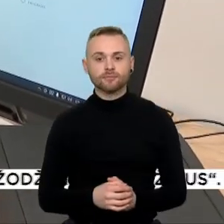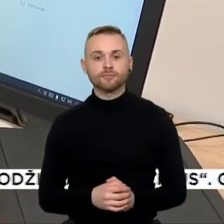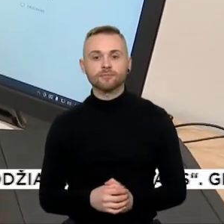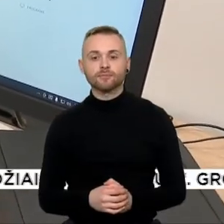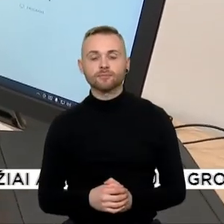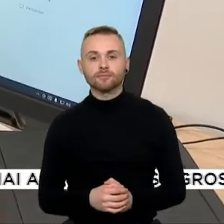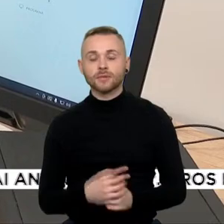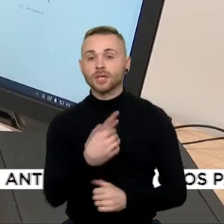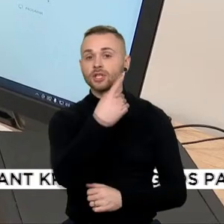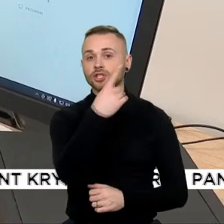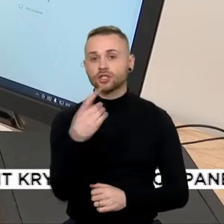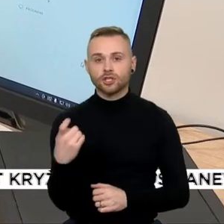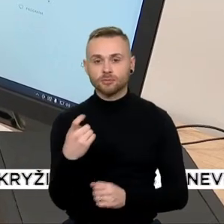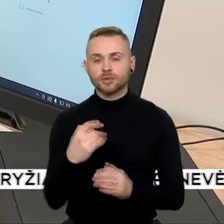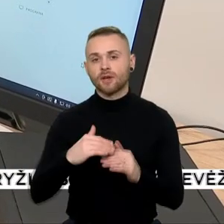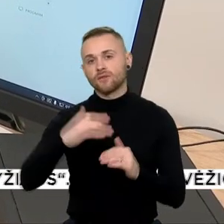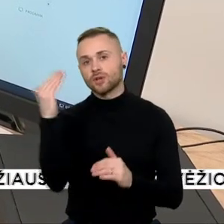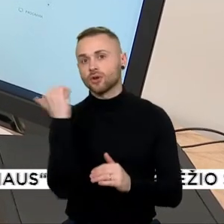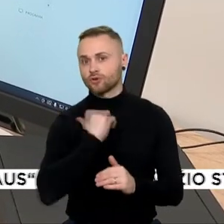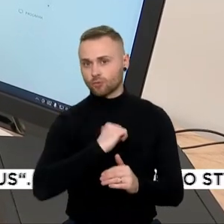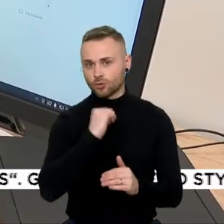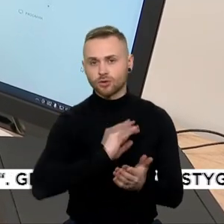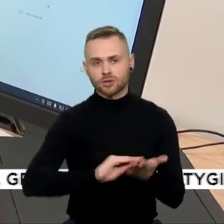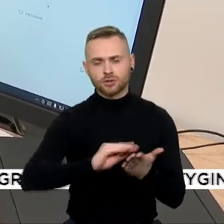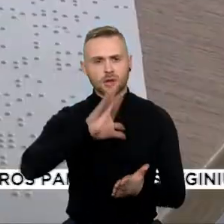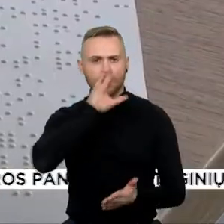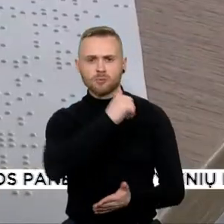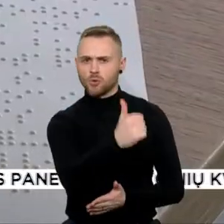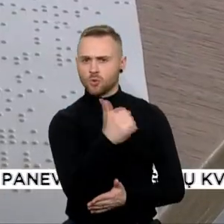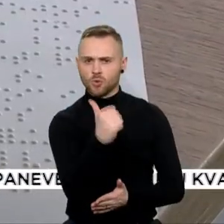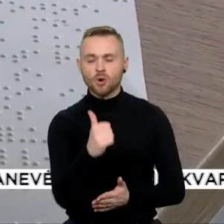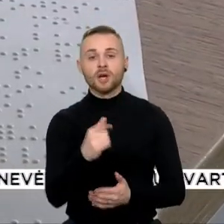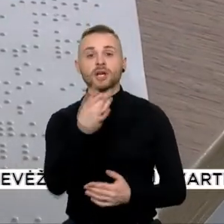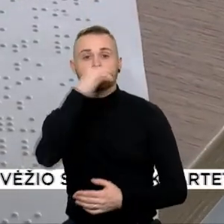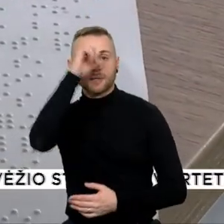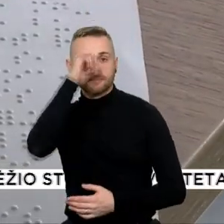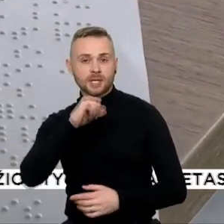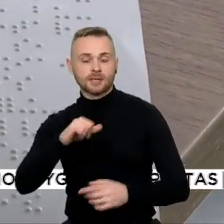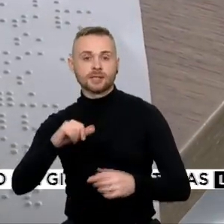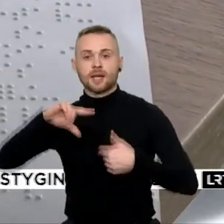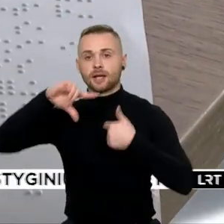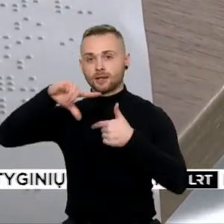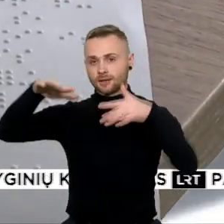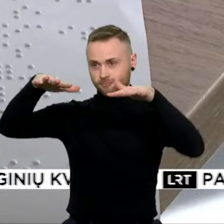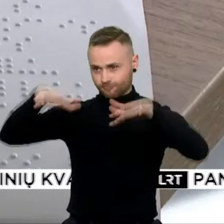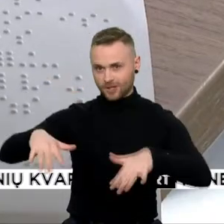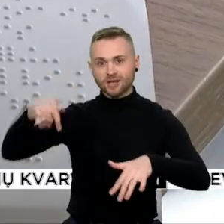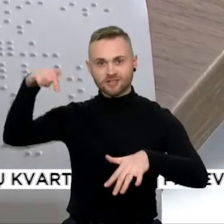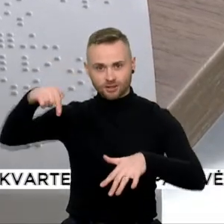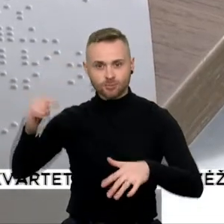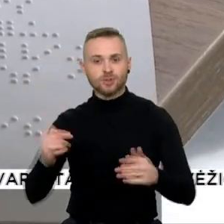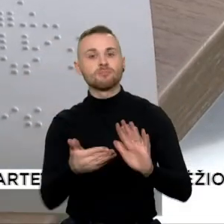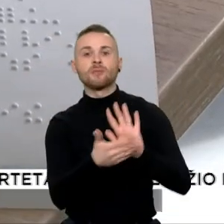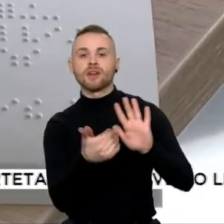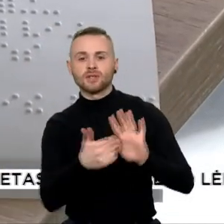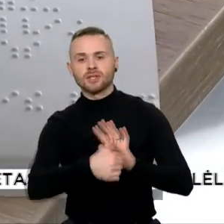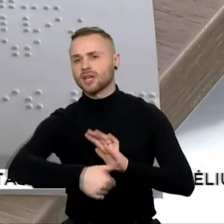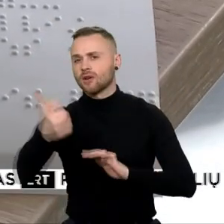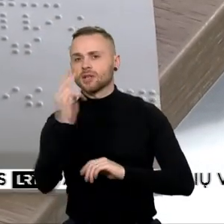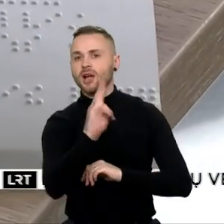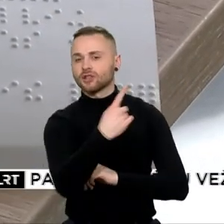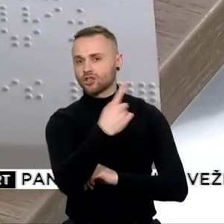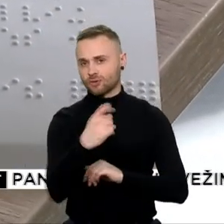Šimtas raštingiausių bus pakviesti į finalą, kuris vyks gegužė LRT studijoje. Organizatorių teigi mokas met